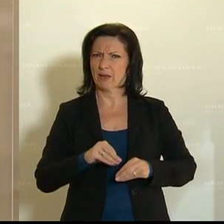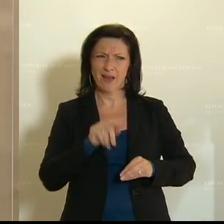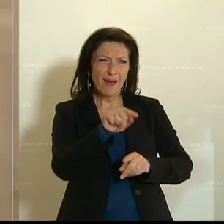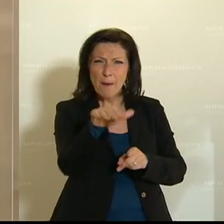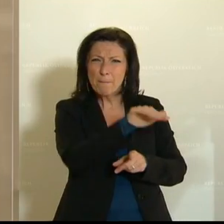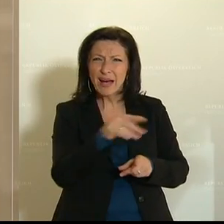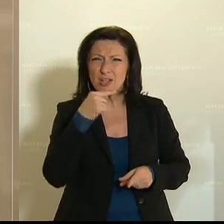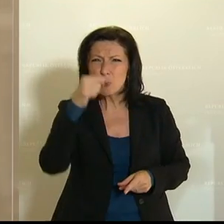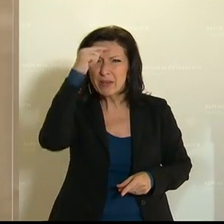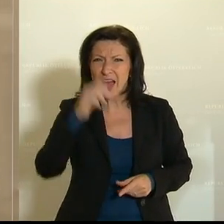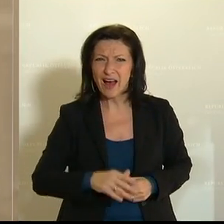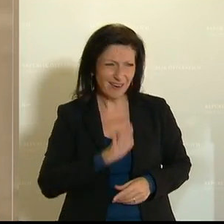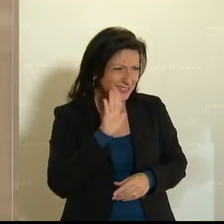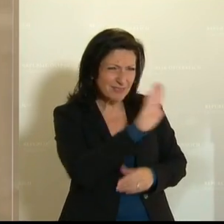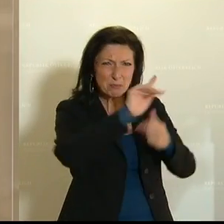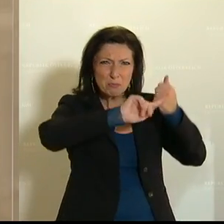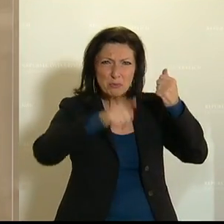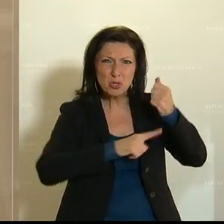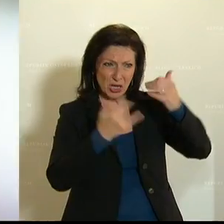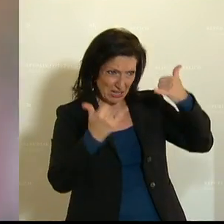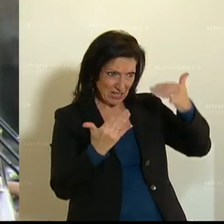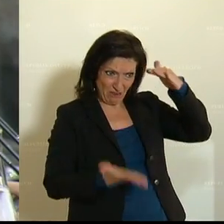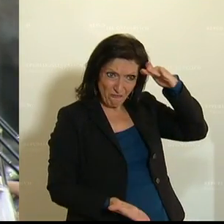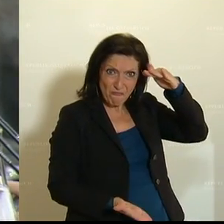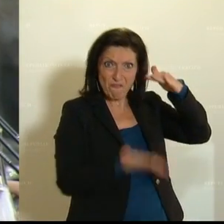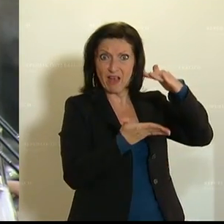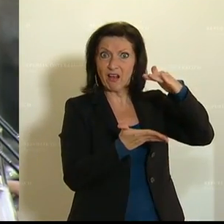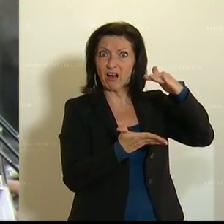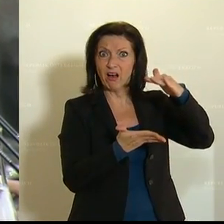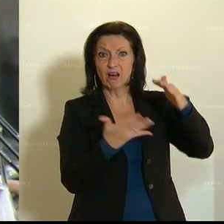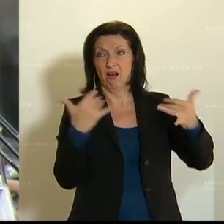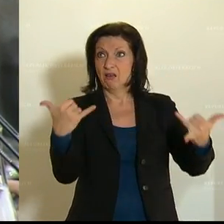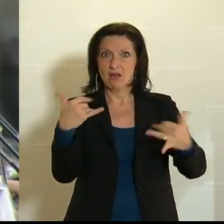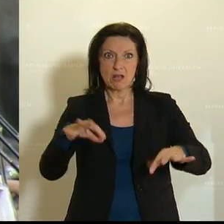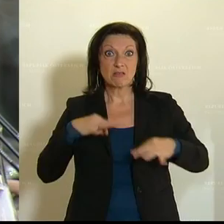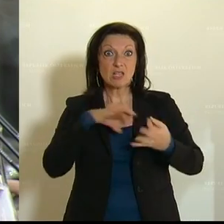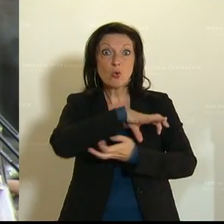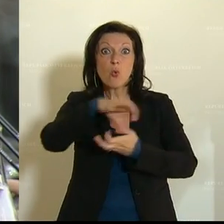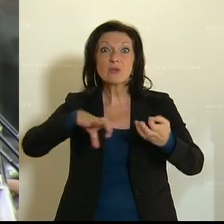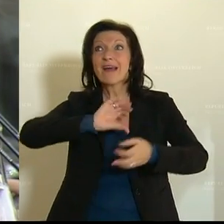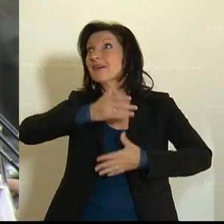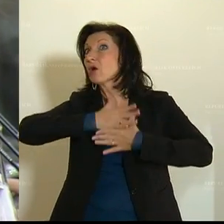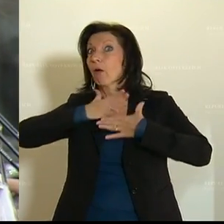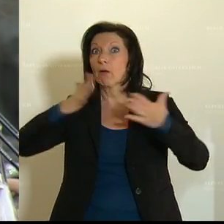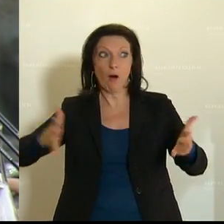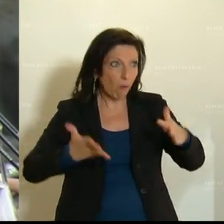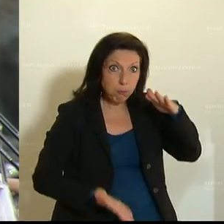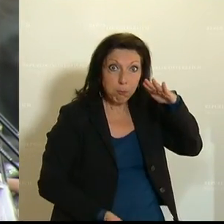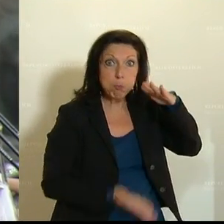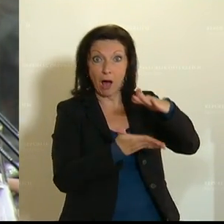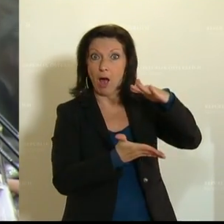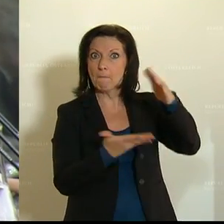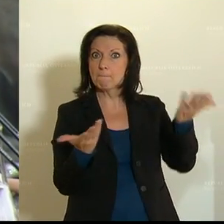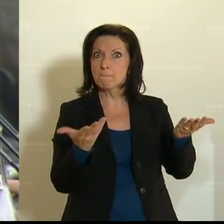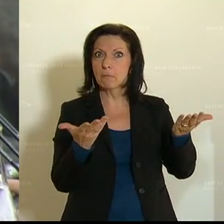Spitälern in ihrem Budget zu kürzen, in dieser größten Gesundheitskrise seit 100 Jahren. Aber es passiert.